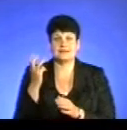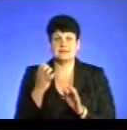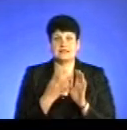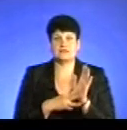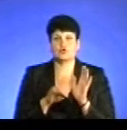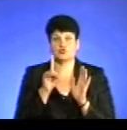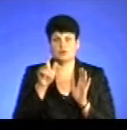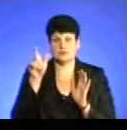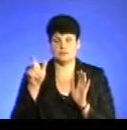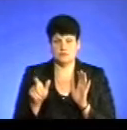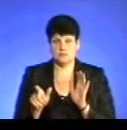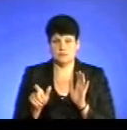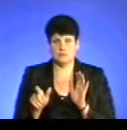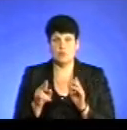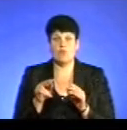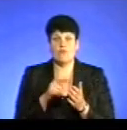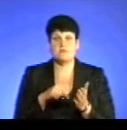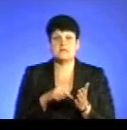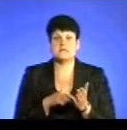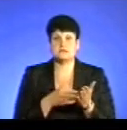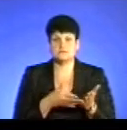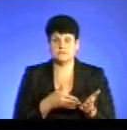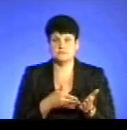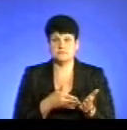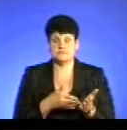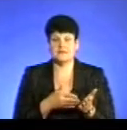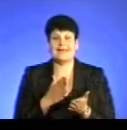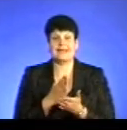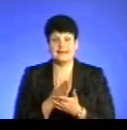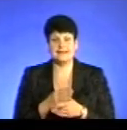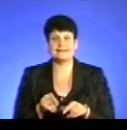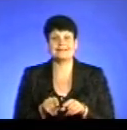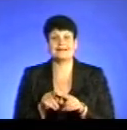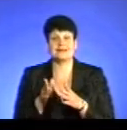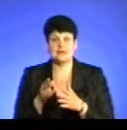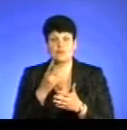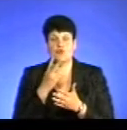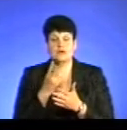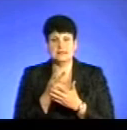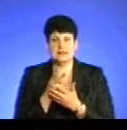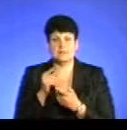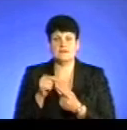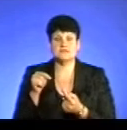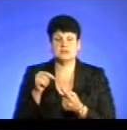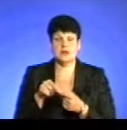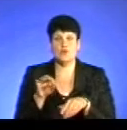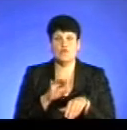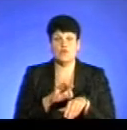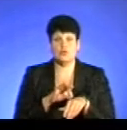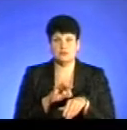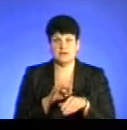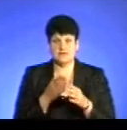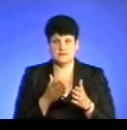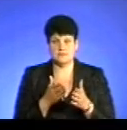391 чоловік, відповідно, по місту. Є такі показники, які ми визначаємо, це хворобливість, захворювність.